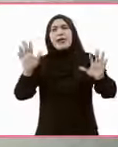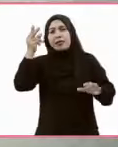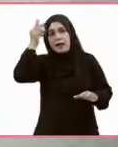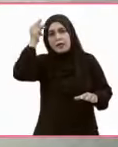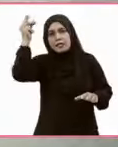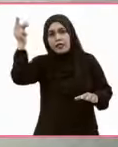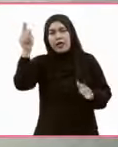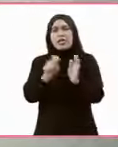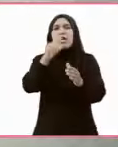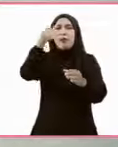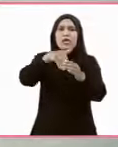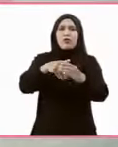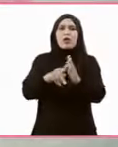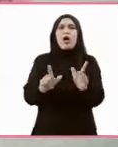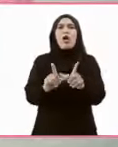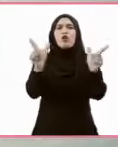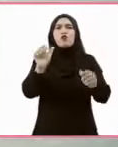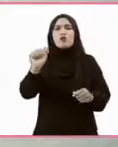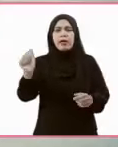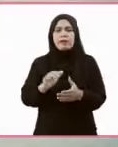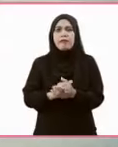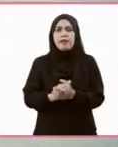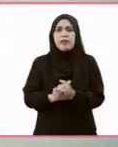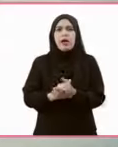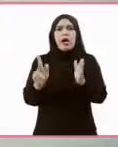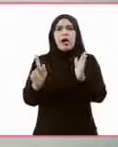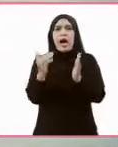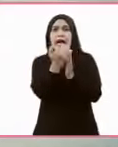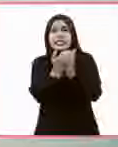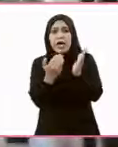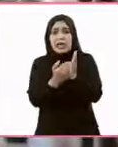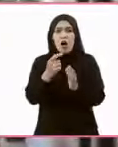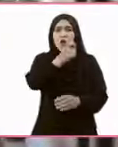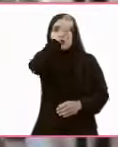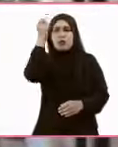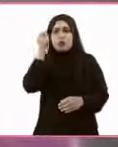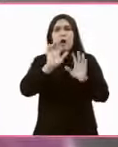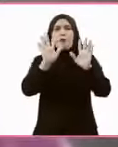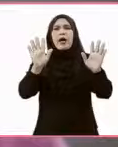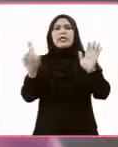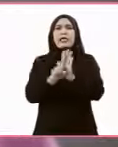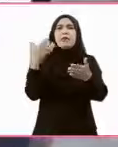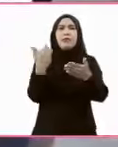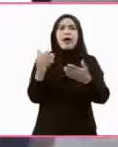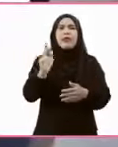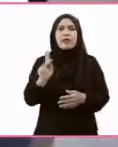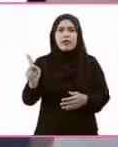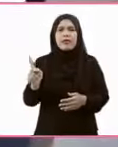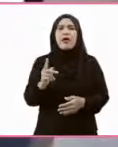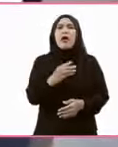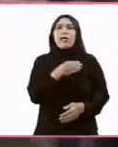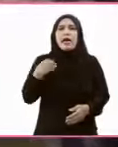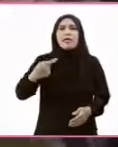segala rencana termasuk kelulusan Bahkan acara wisuda sebagian besar